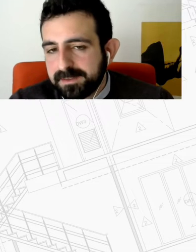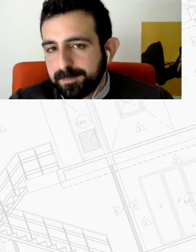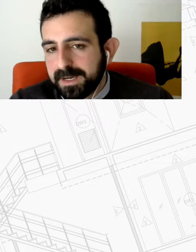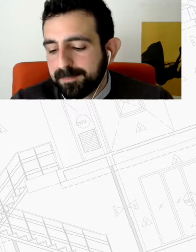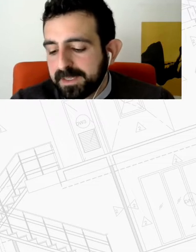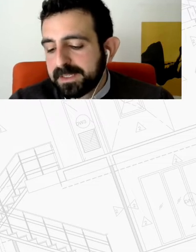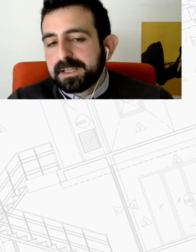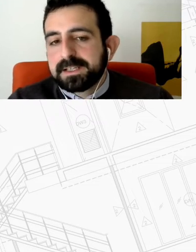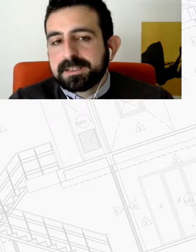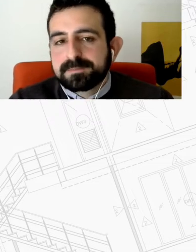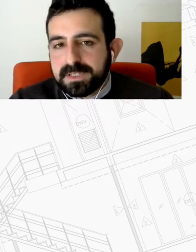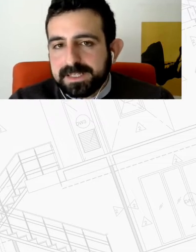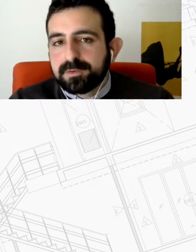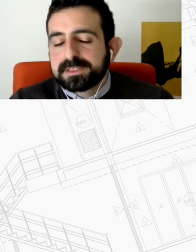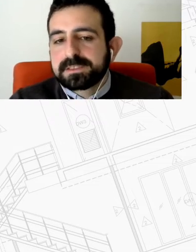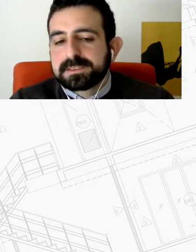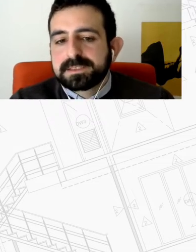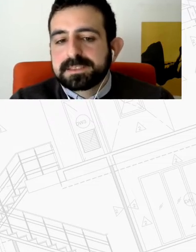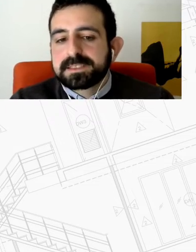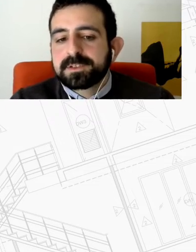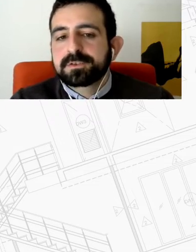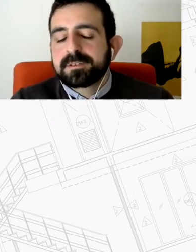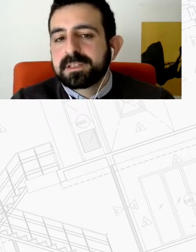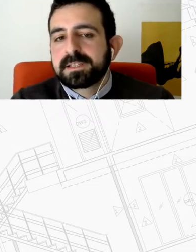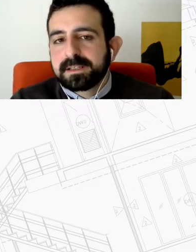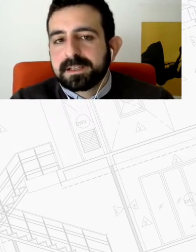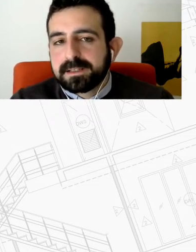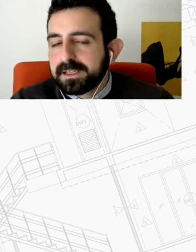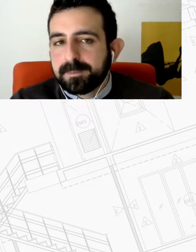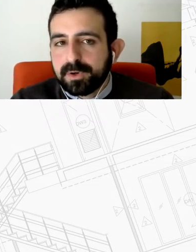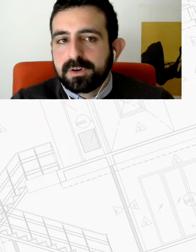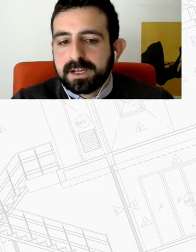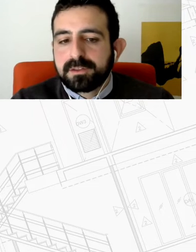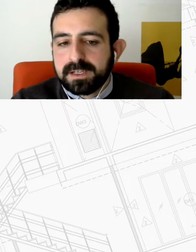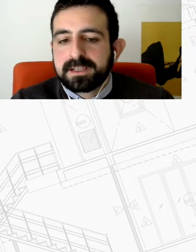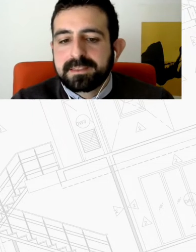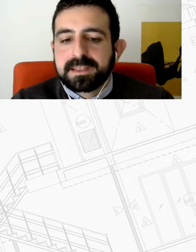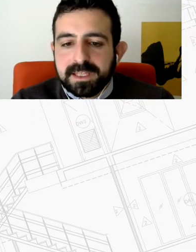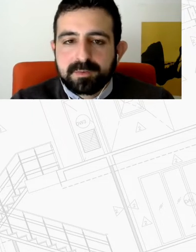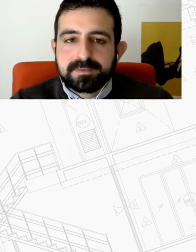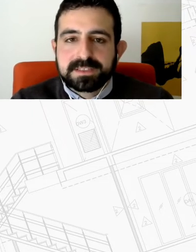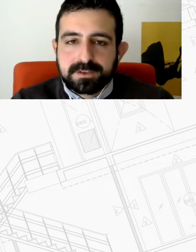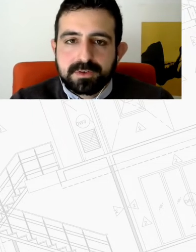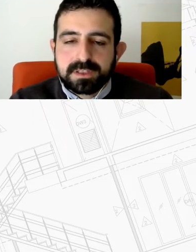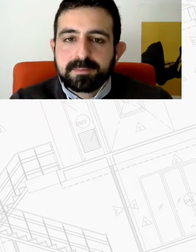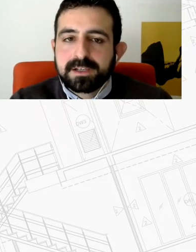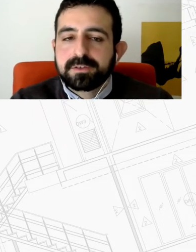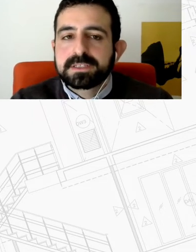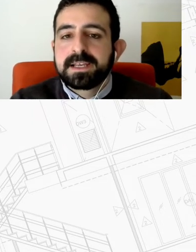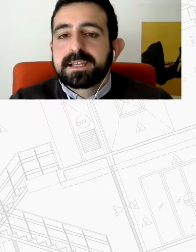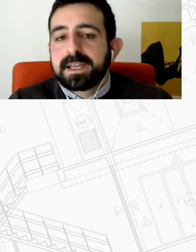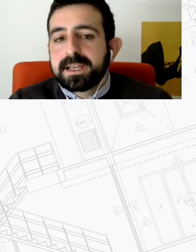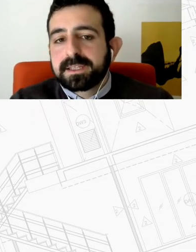γιατί εκεί καταλήγουμε τη συζήτησή μας ότι δεν είναι ένα απλό αγαθό αλλά είναι ένα δικαίωμα βασικό και